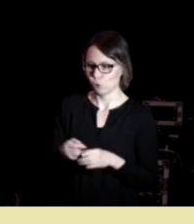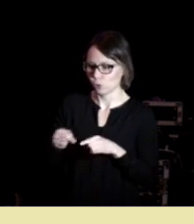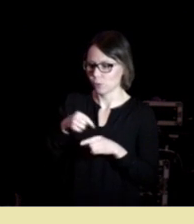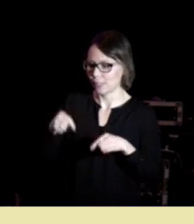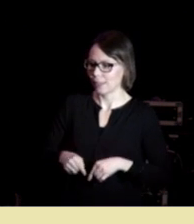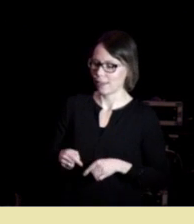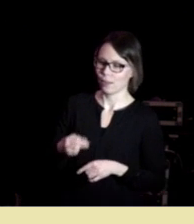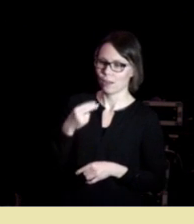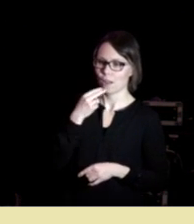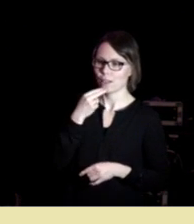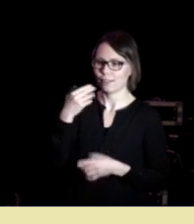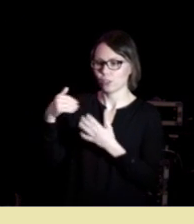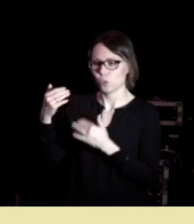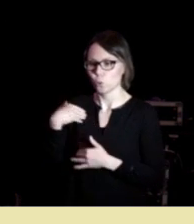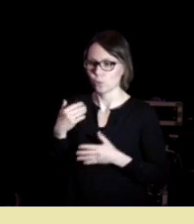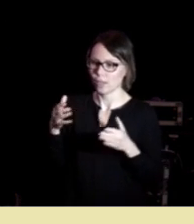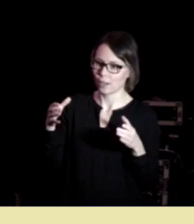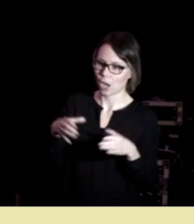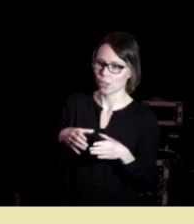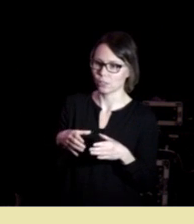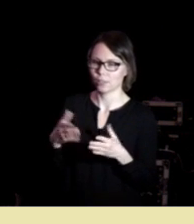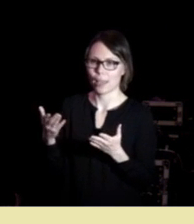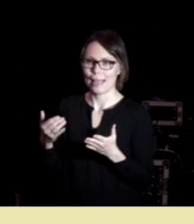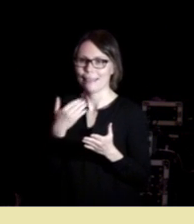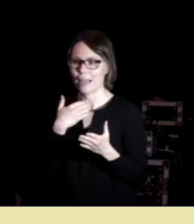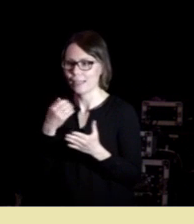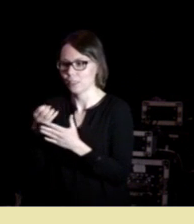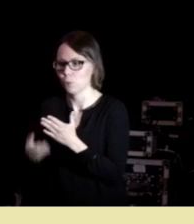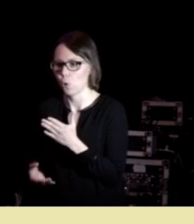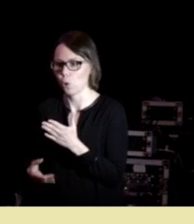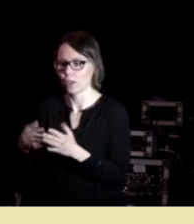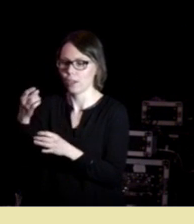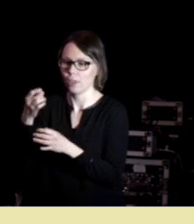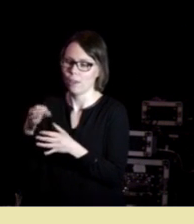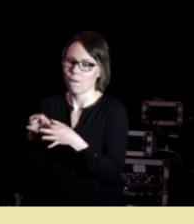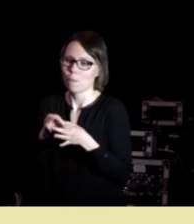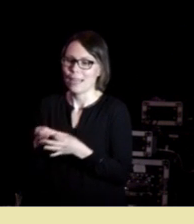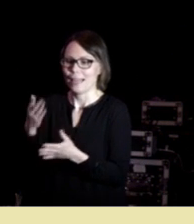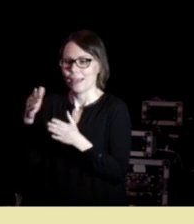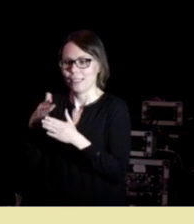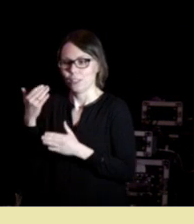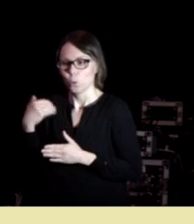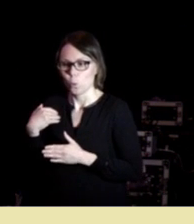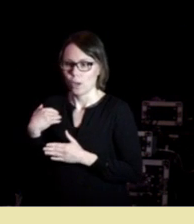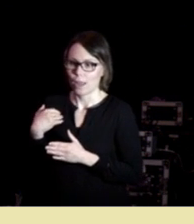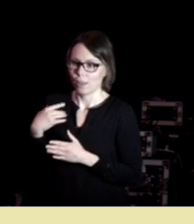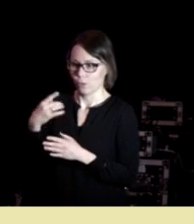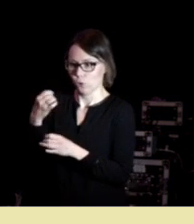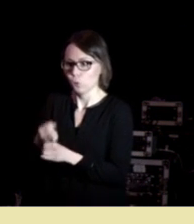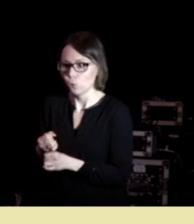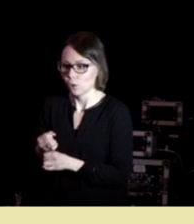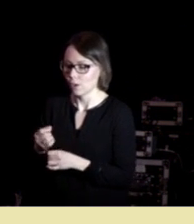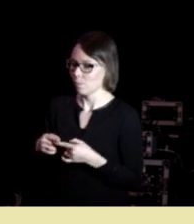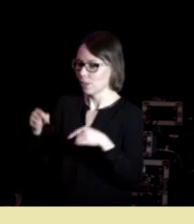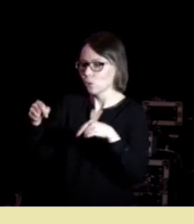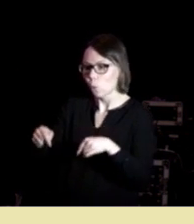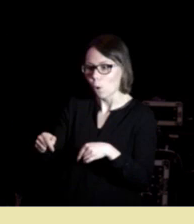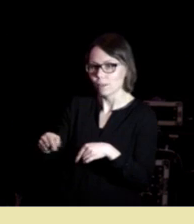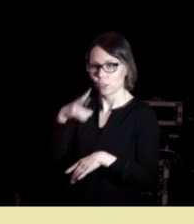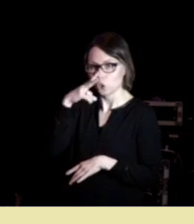klasse, dialekt, språk, familie, historie tro og så videre så sier Rismann nå kommer det nye mennesket